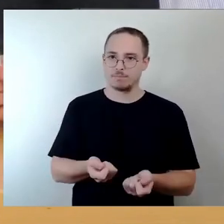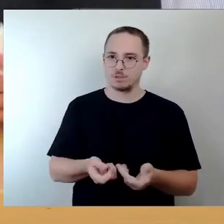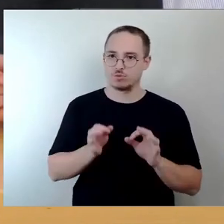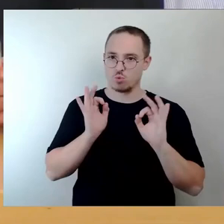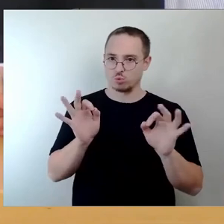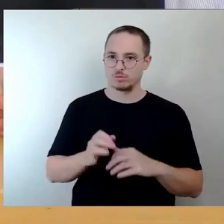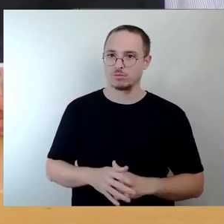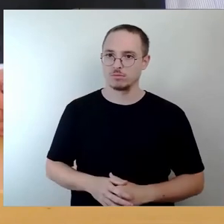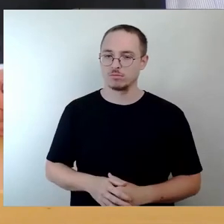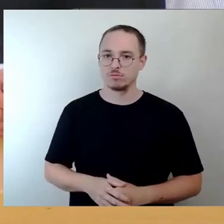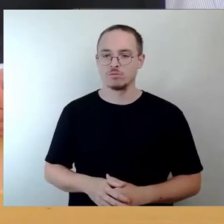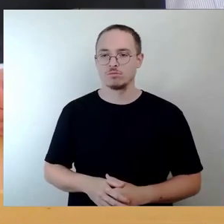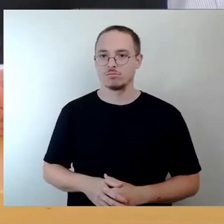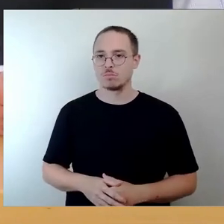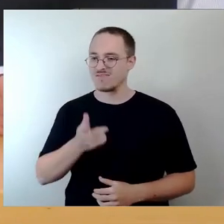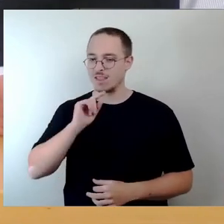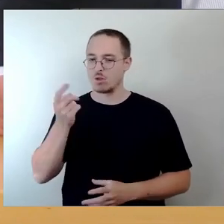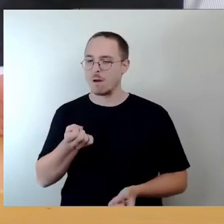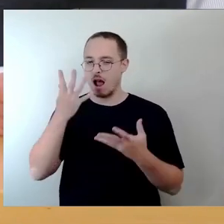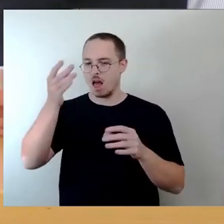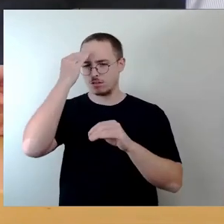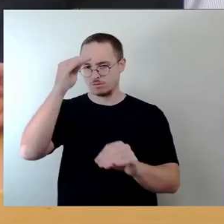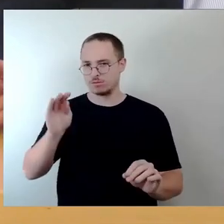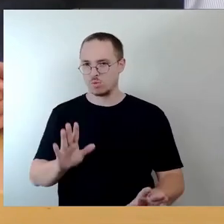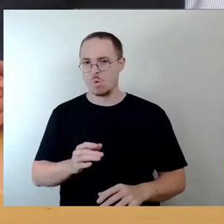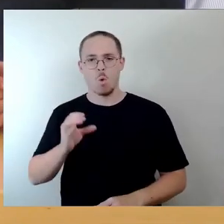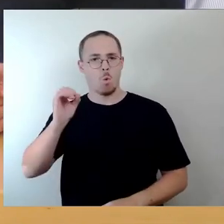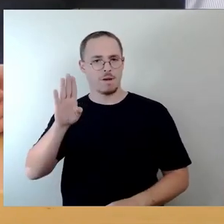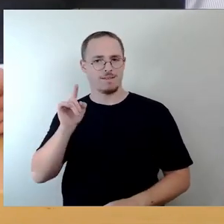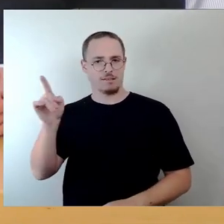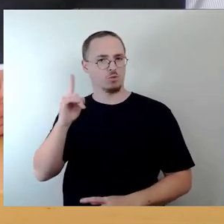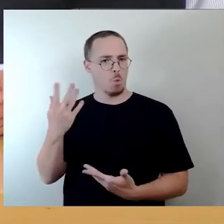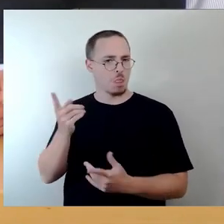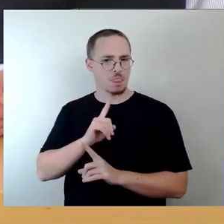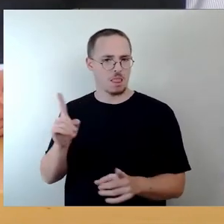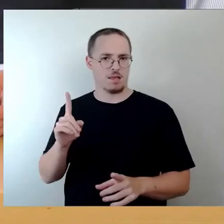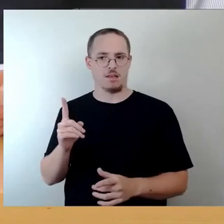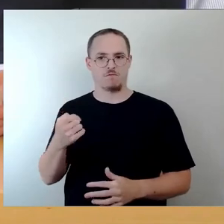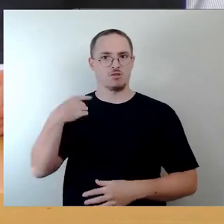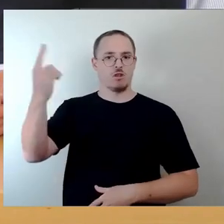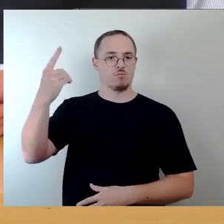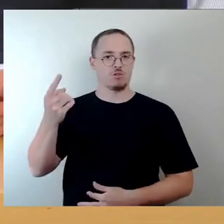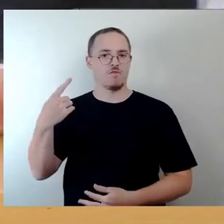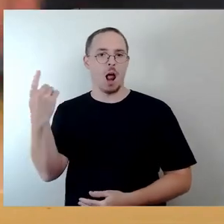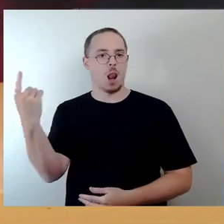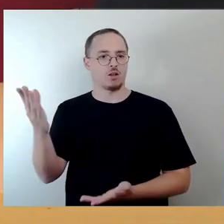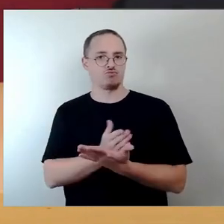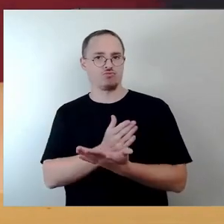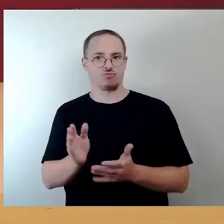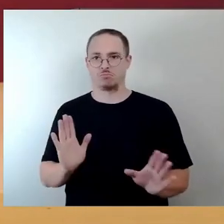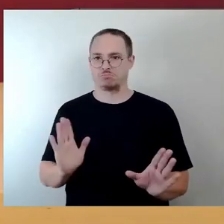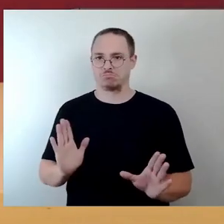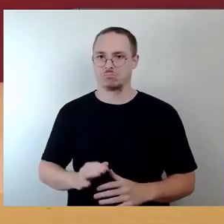klarzustellen, was den OB angeht. Kommen wir zur vorletzten Frage. Dana Frohwiese, SPD-Fraktion, bitte.